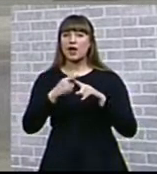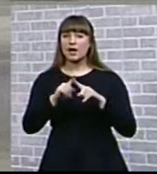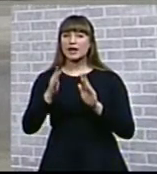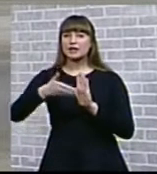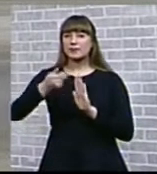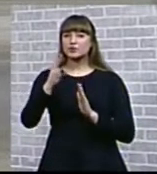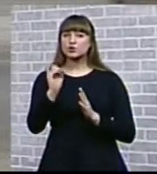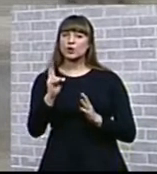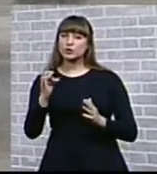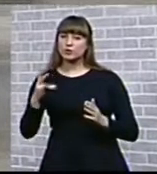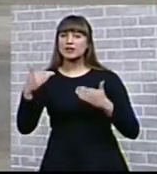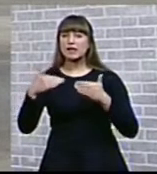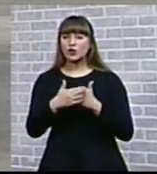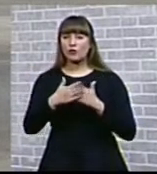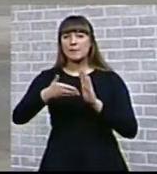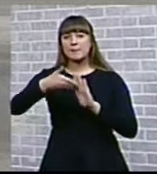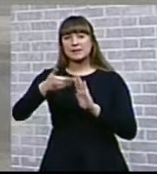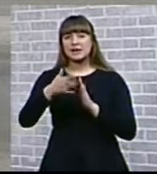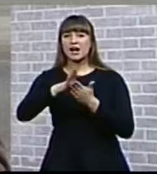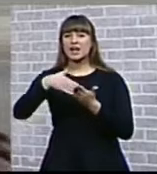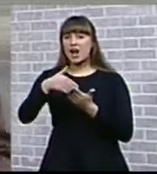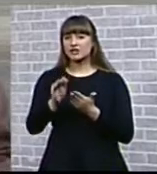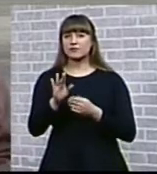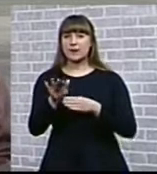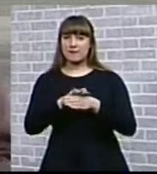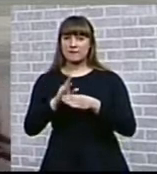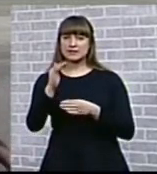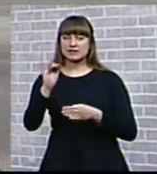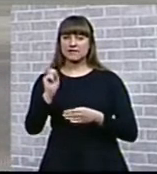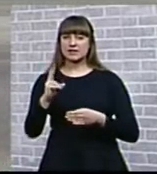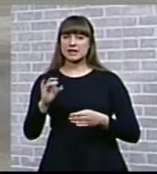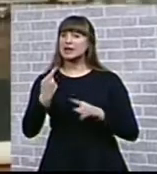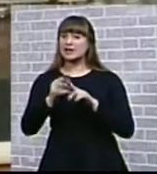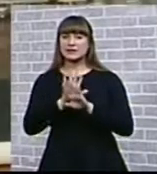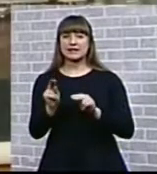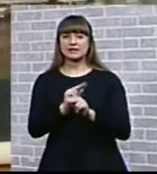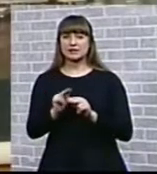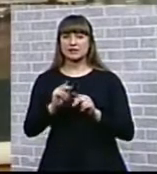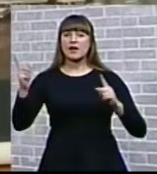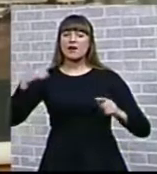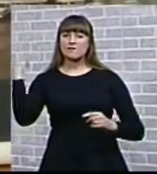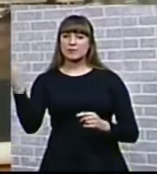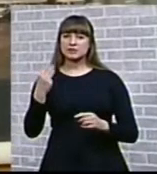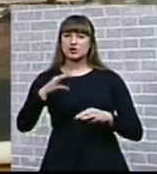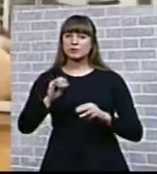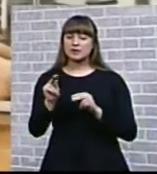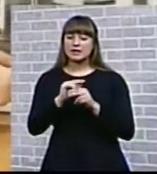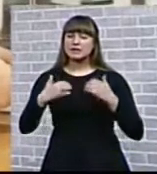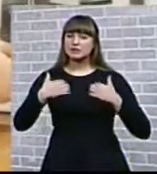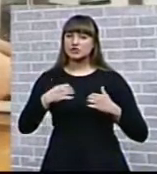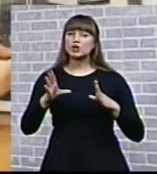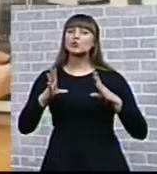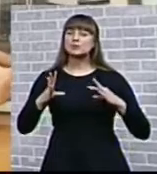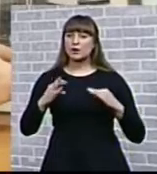штукатуривание новыми материалами, выкрашивание поверхности фасада. Это не реставрация. В областном Минкульте спешат архитектора